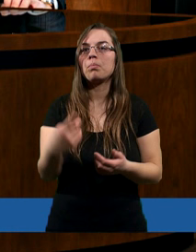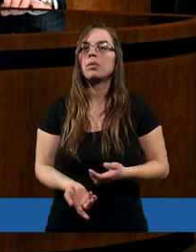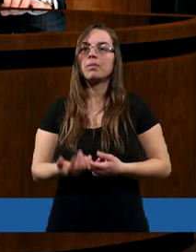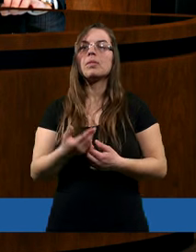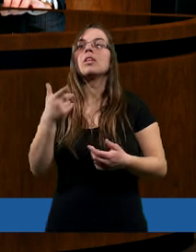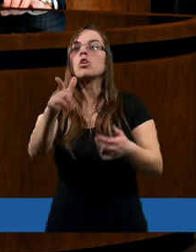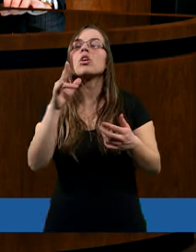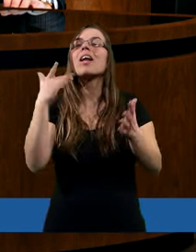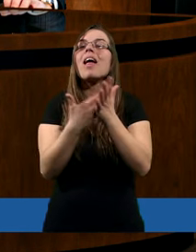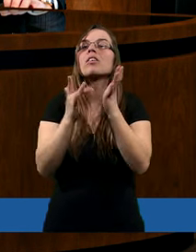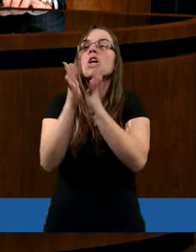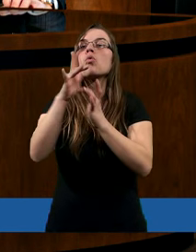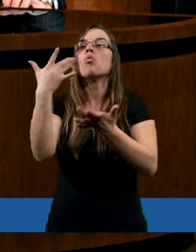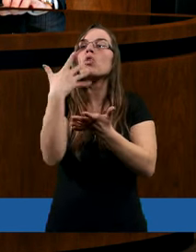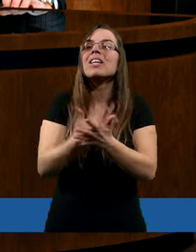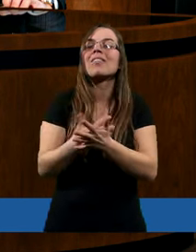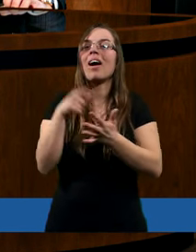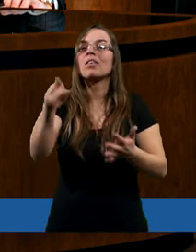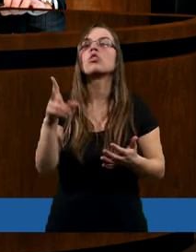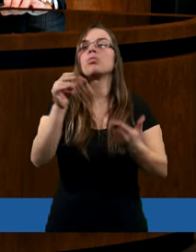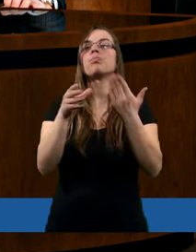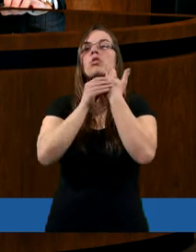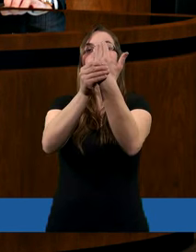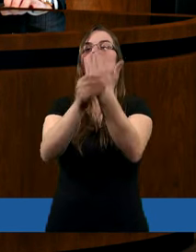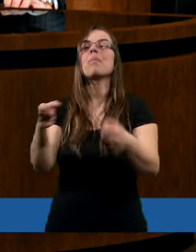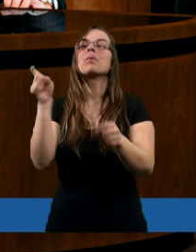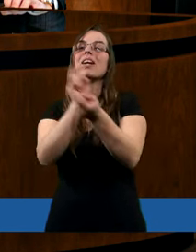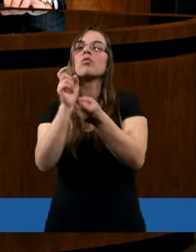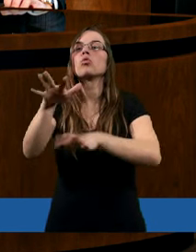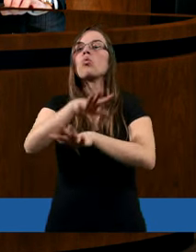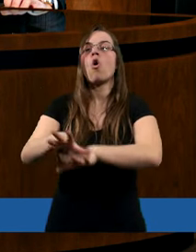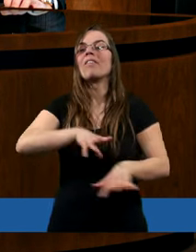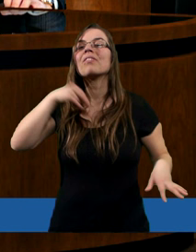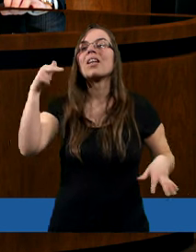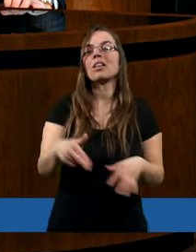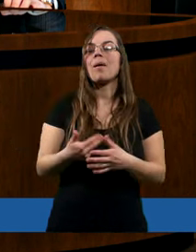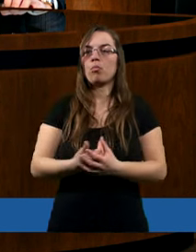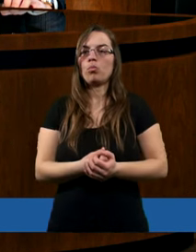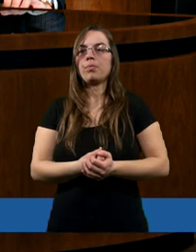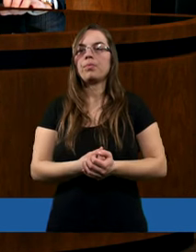tego to jest bluźnierstwo przeciwko Duchowi Świętemu.